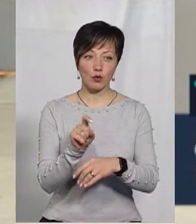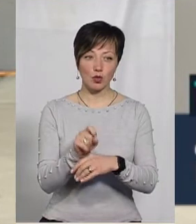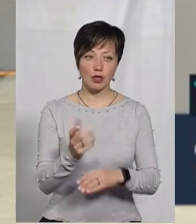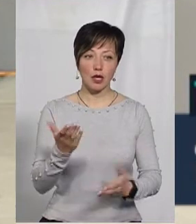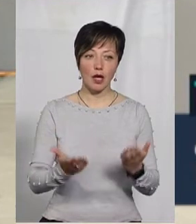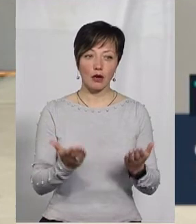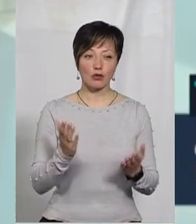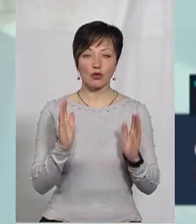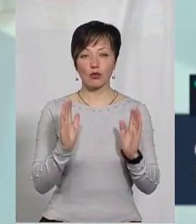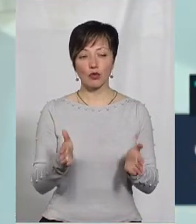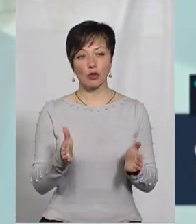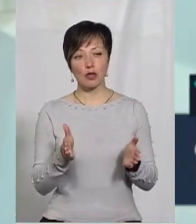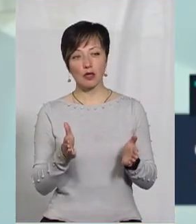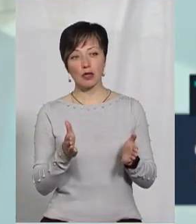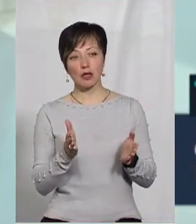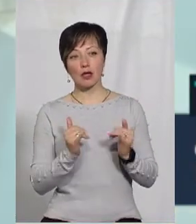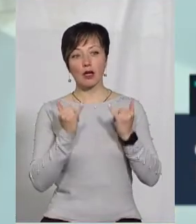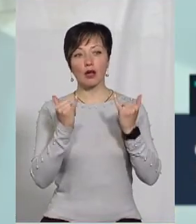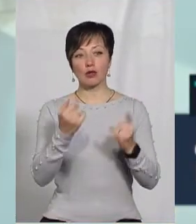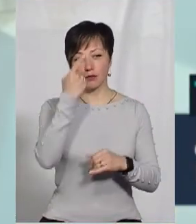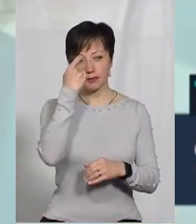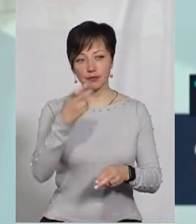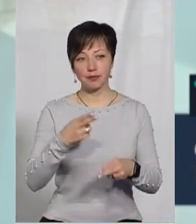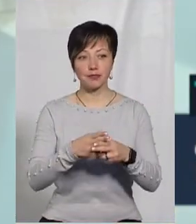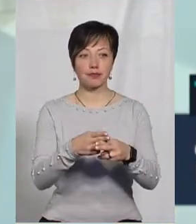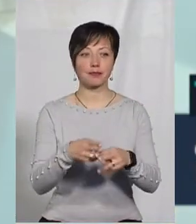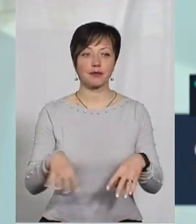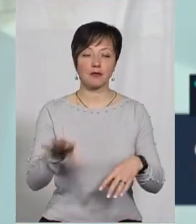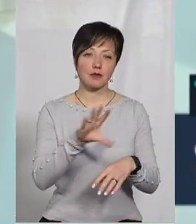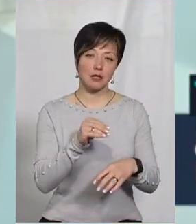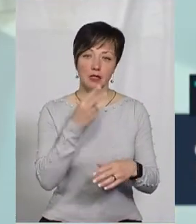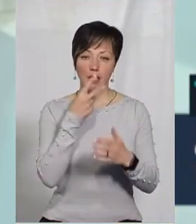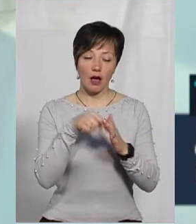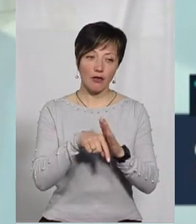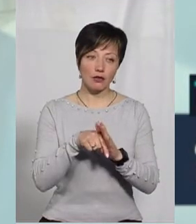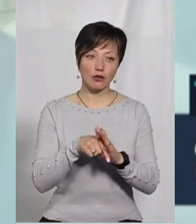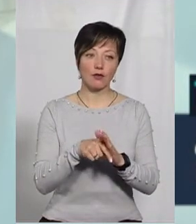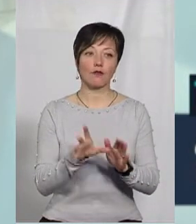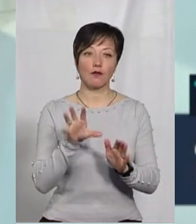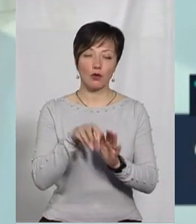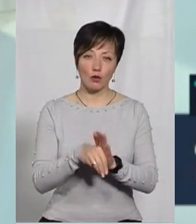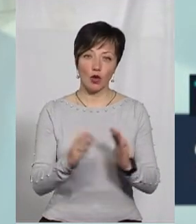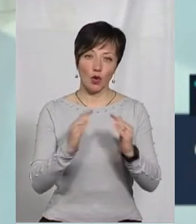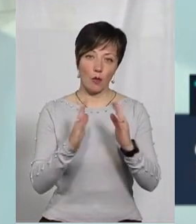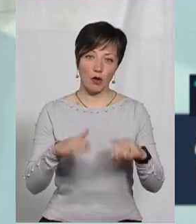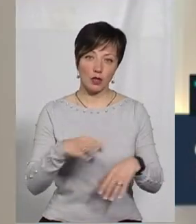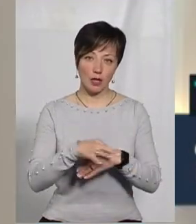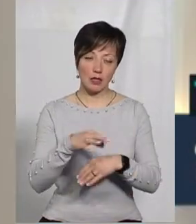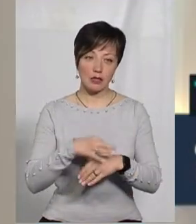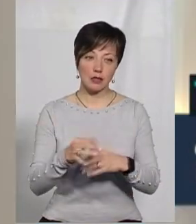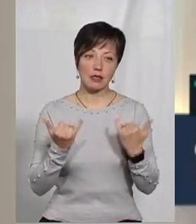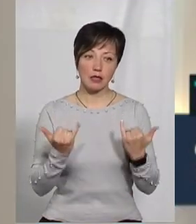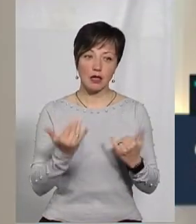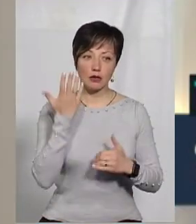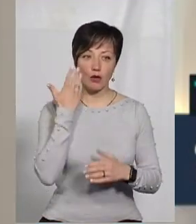якщо він буде, для того, щоб попереджувати усі явища, в тому числі, явища домашнього насильства. А на